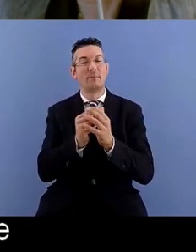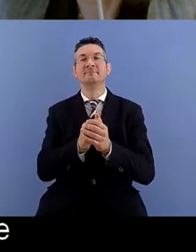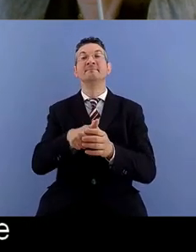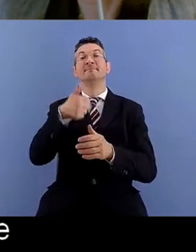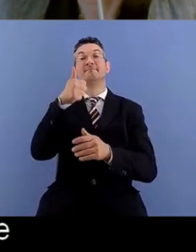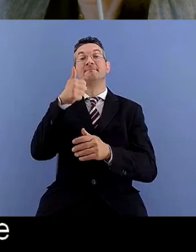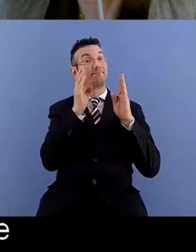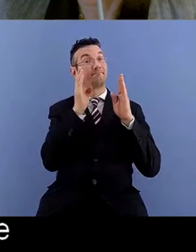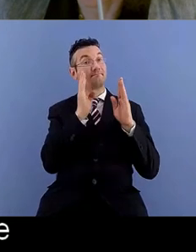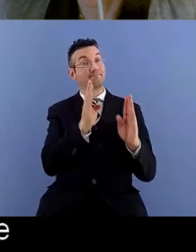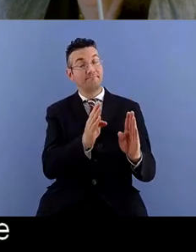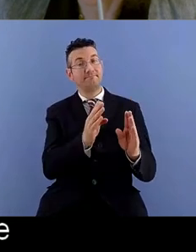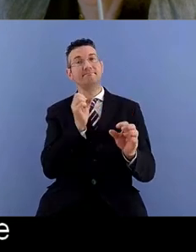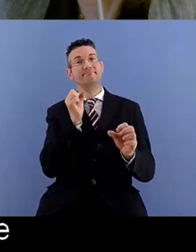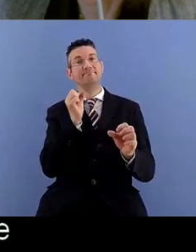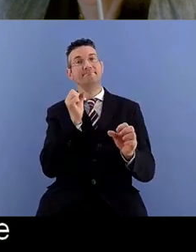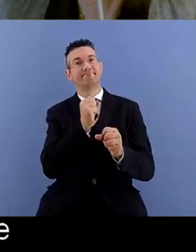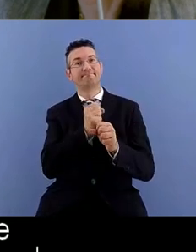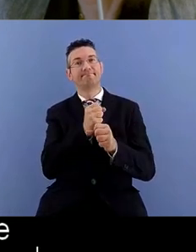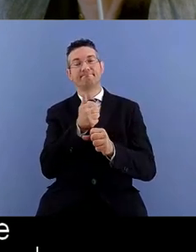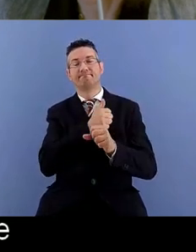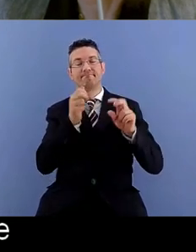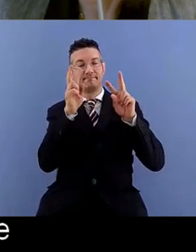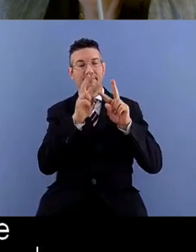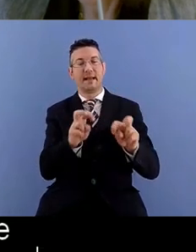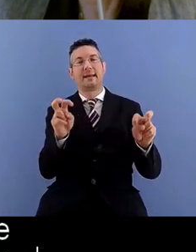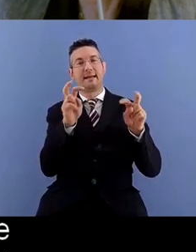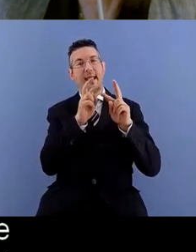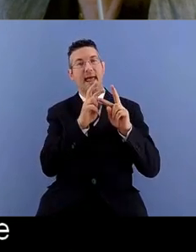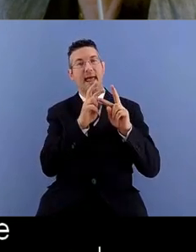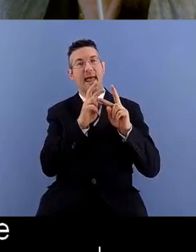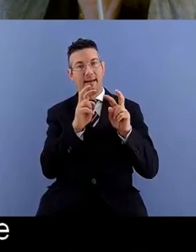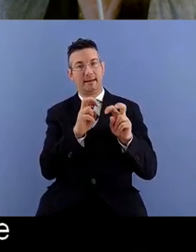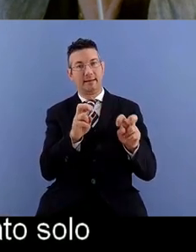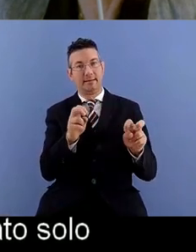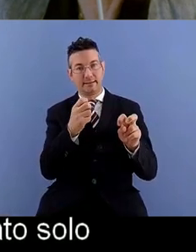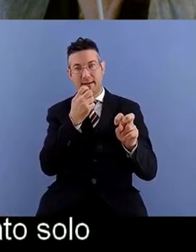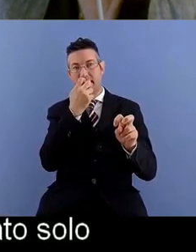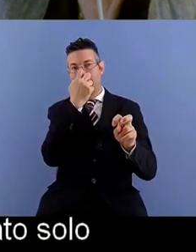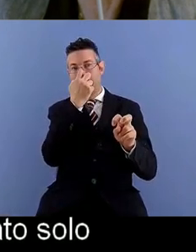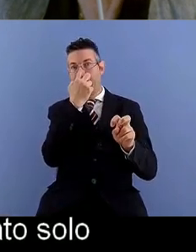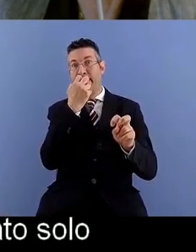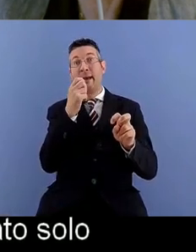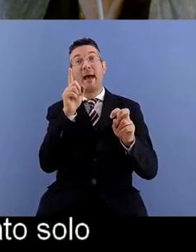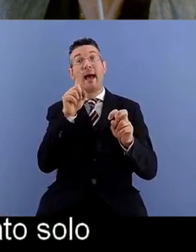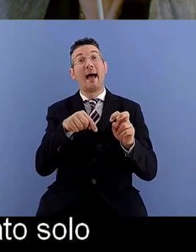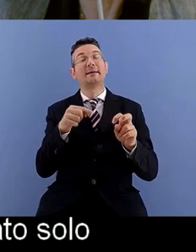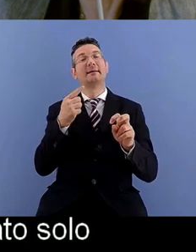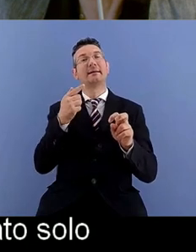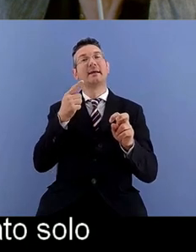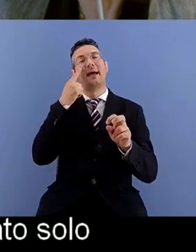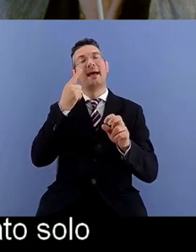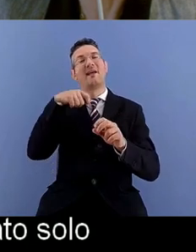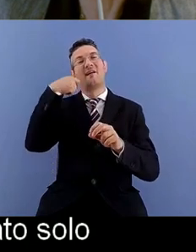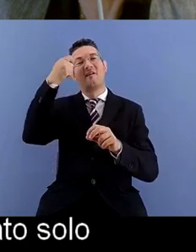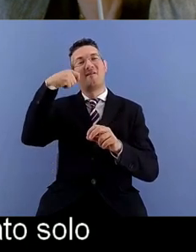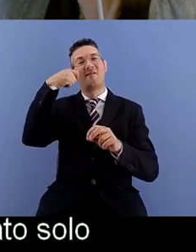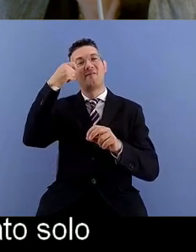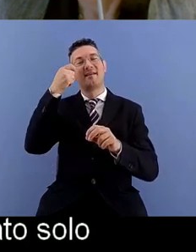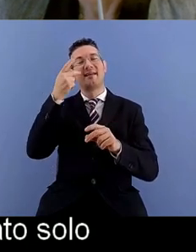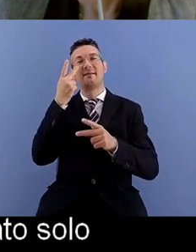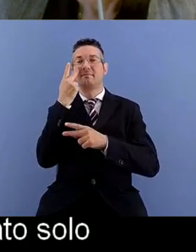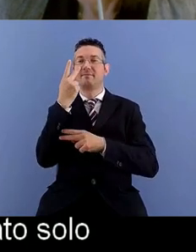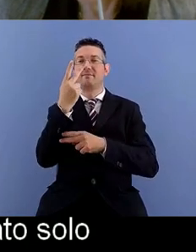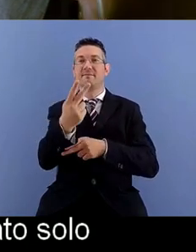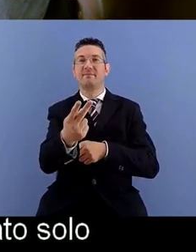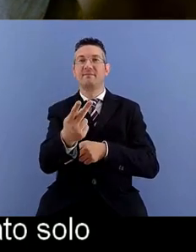quindi solo sull'analisi e anche su l'ascolto di film senza video quindi al buio